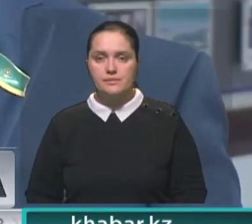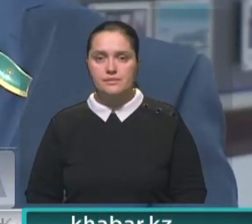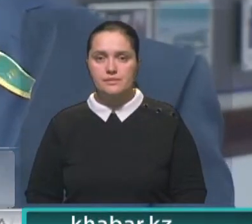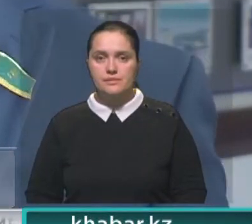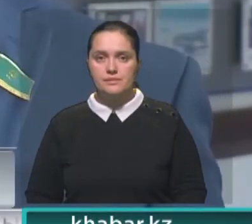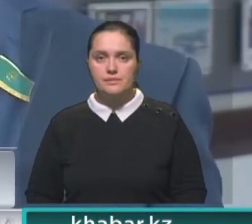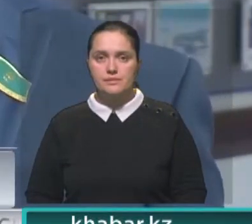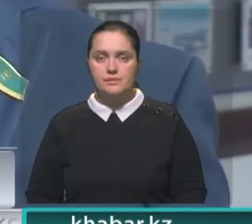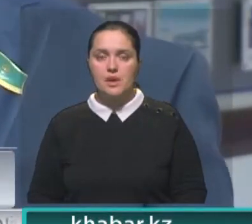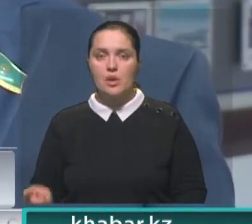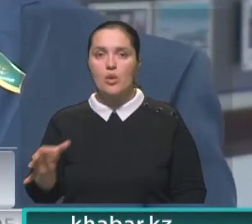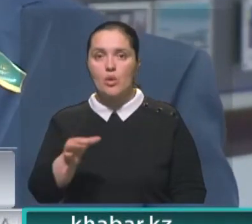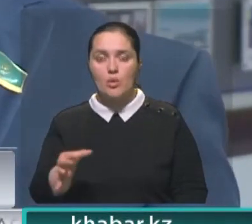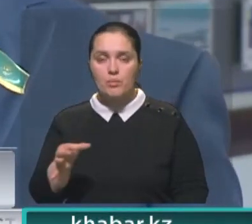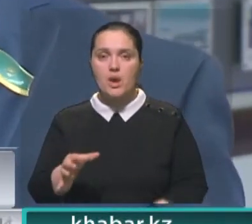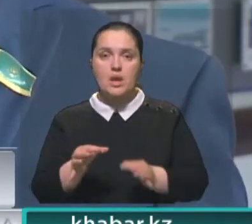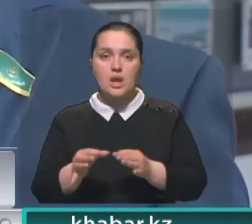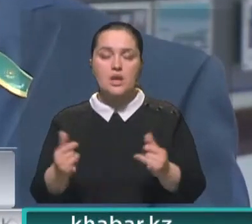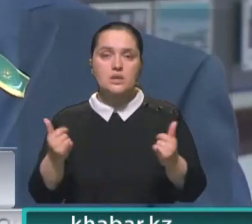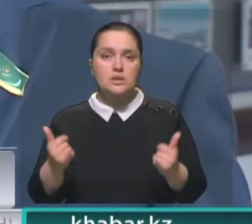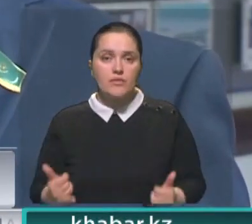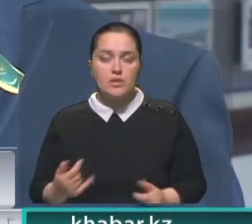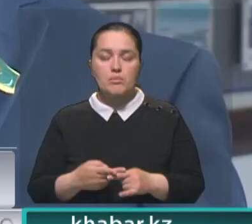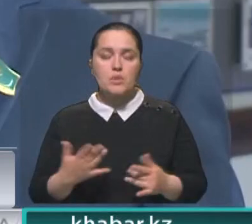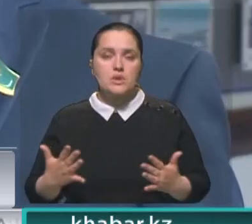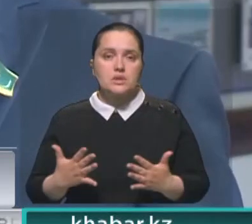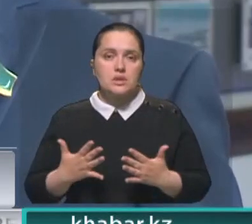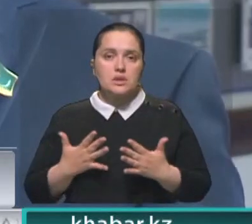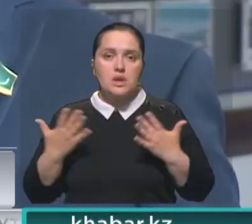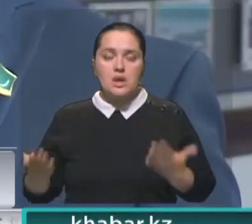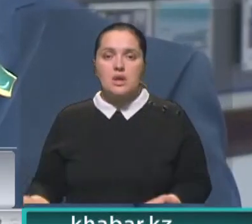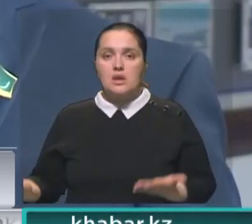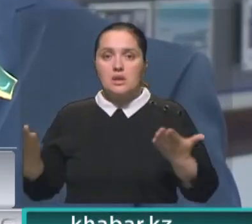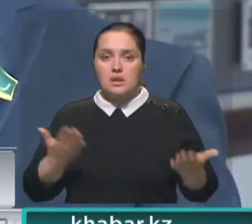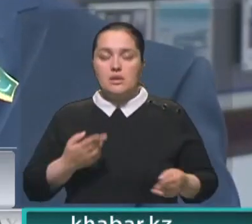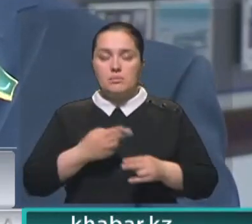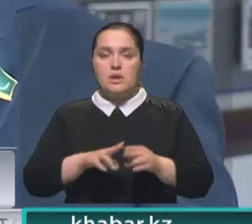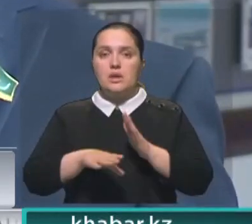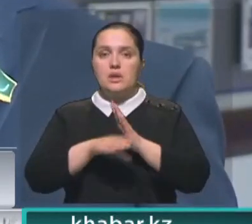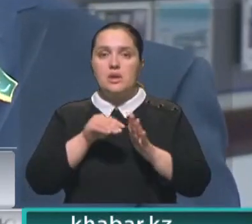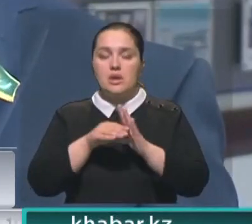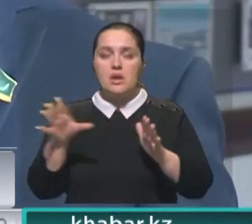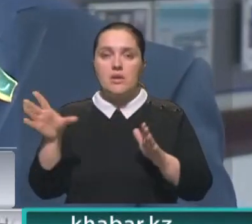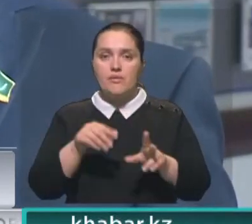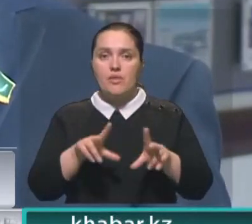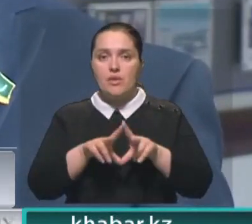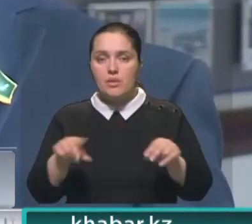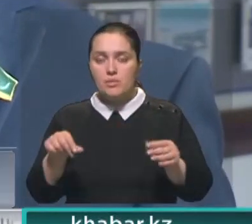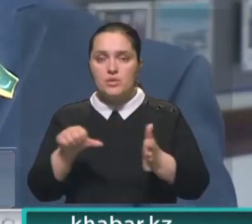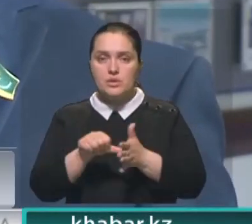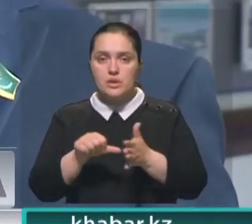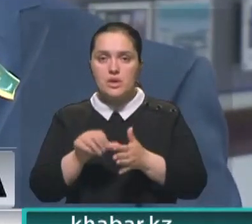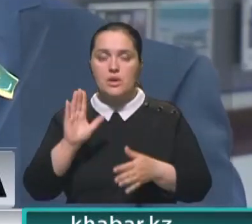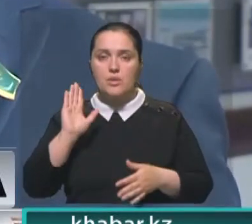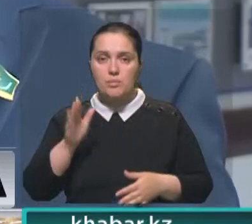проводится в области и районах и сегодня с одушевлением принимают этот референдум. Все обещают принять участие.